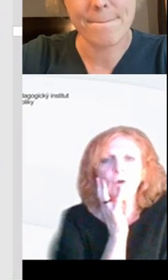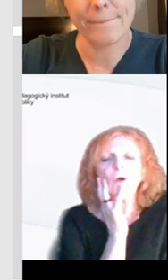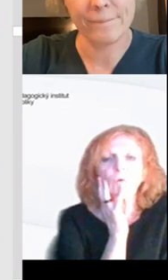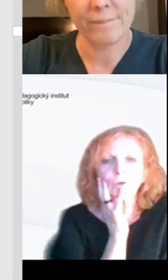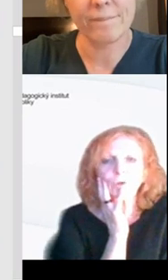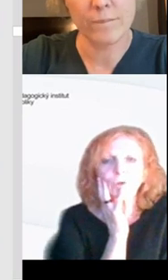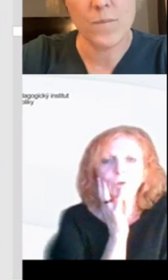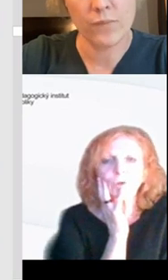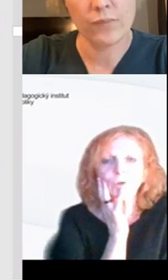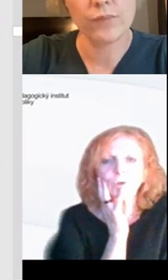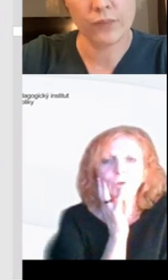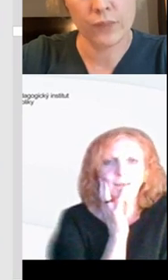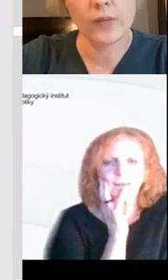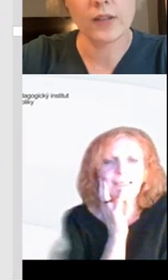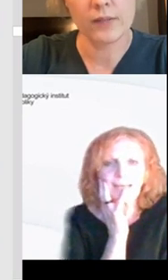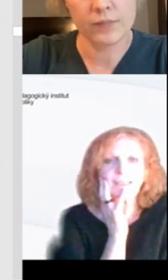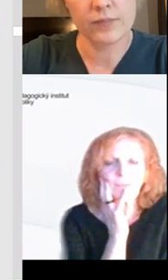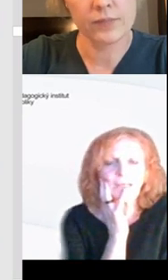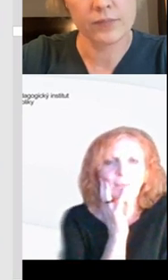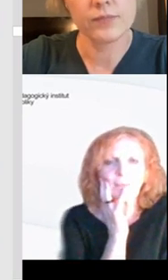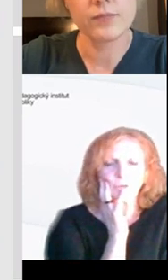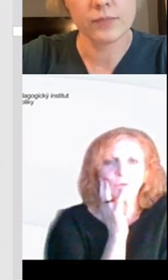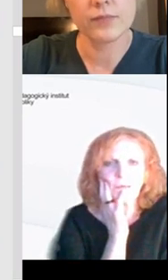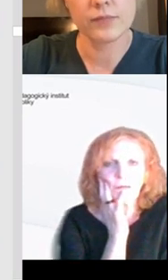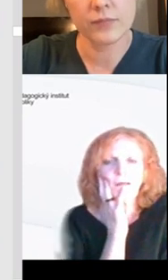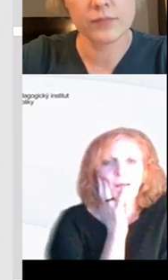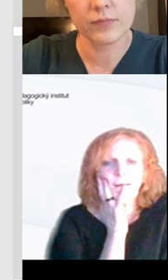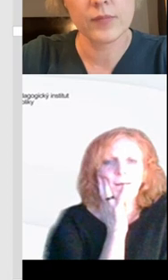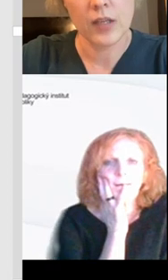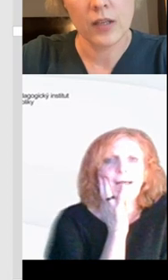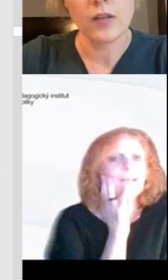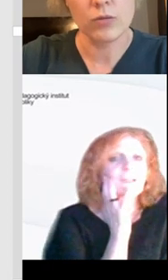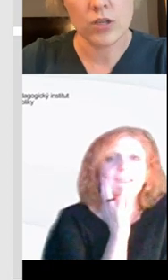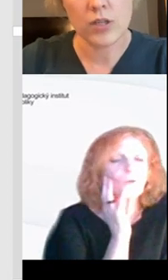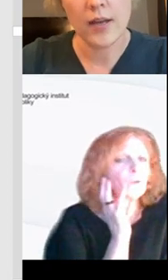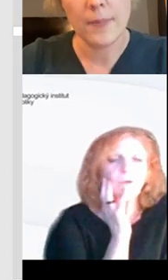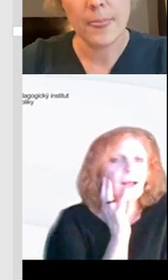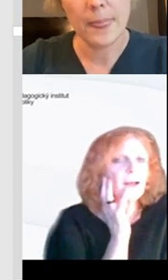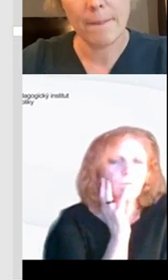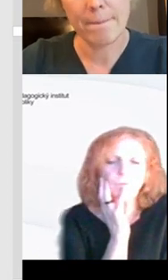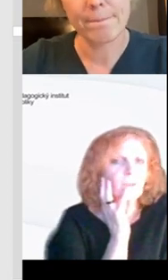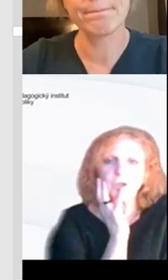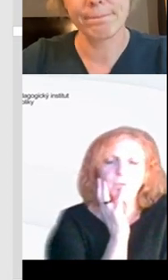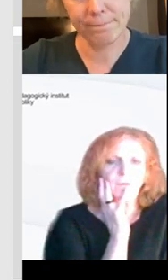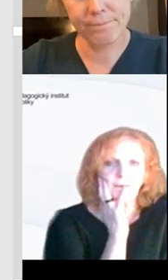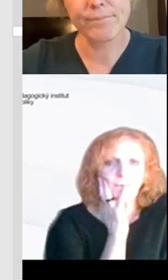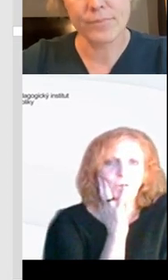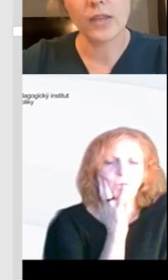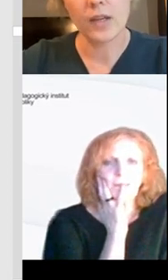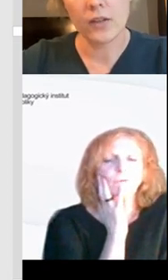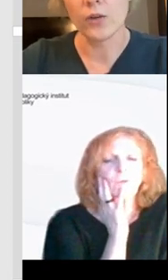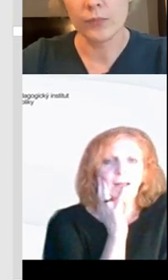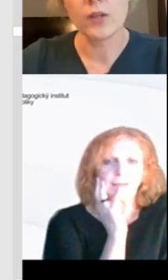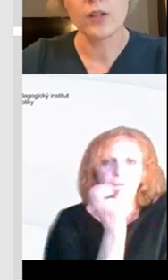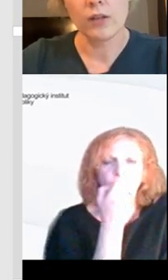a začít. to učit, jak jinak s tím textem pracují. A je to věc, kterou kdo dá určitě potřebovat.